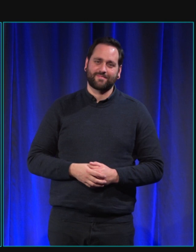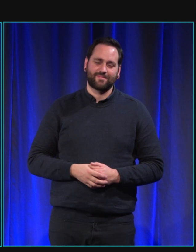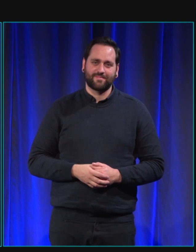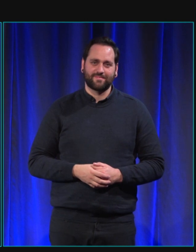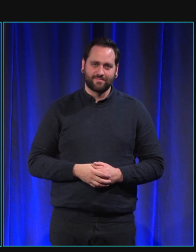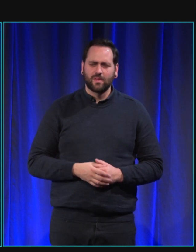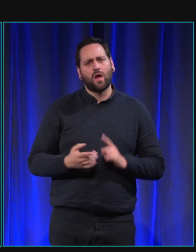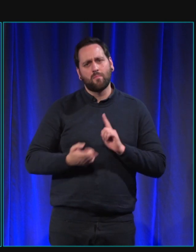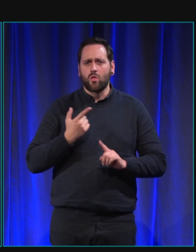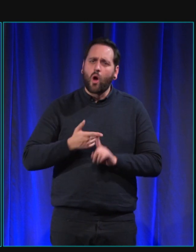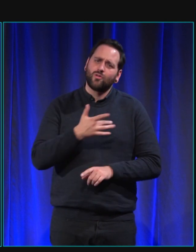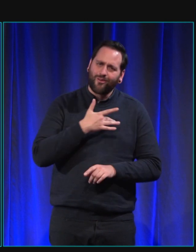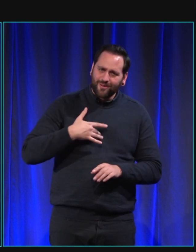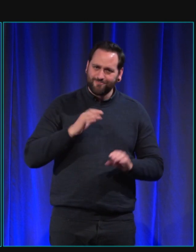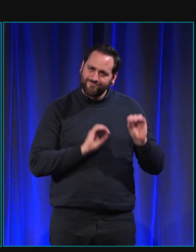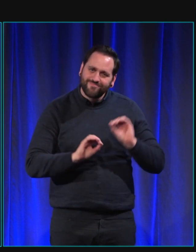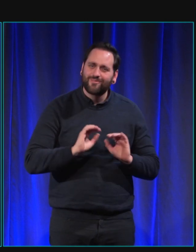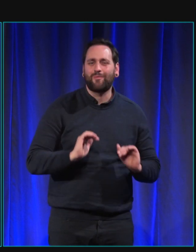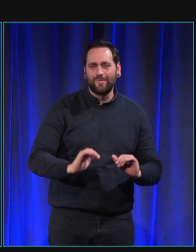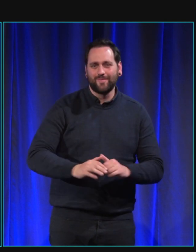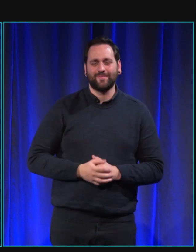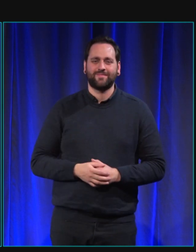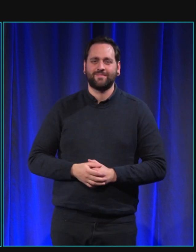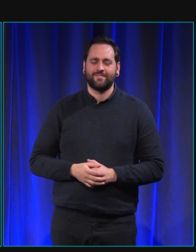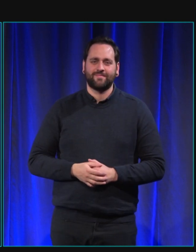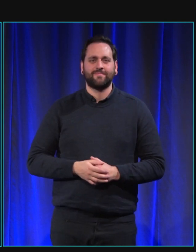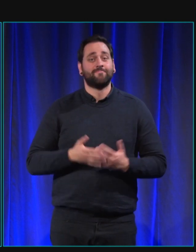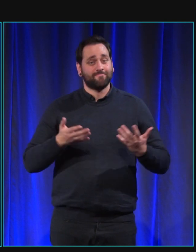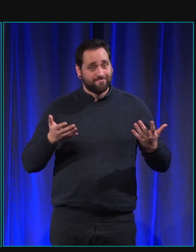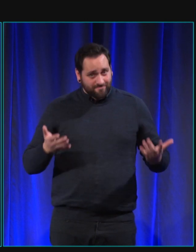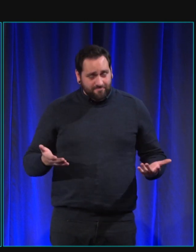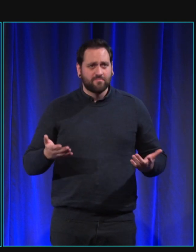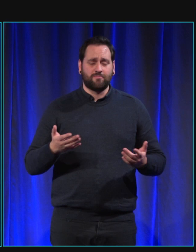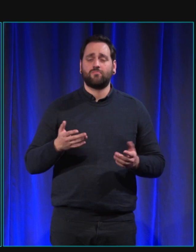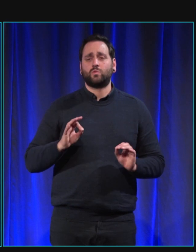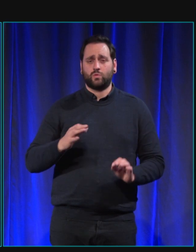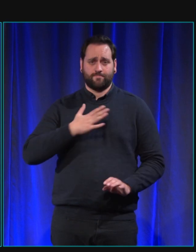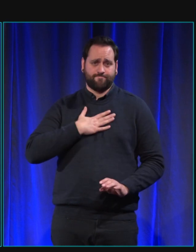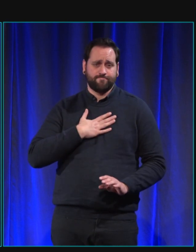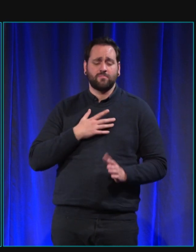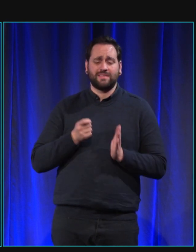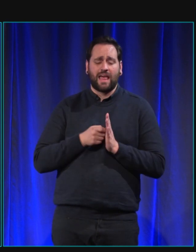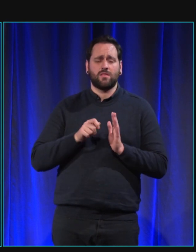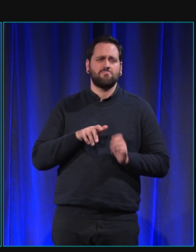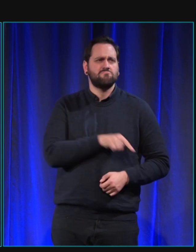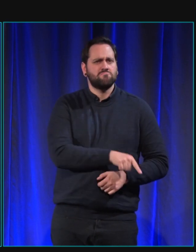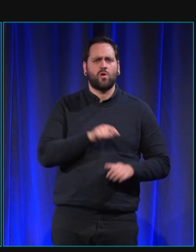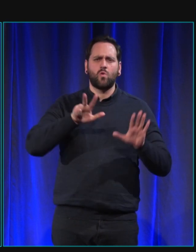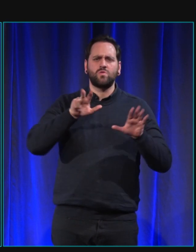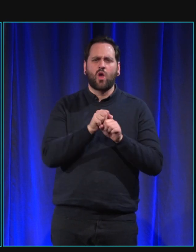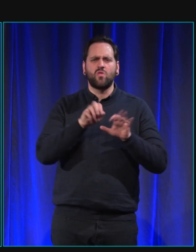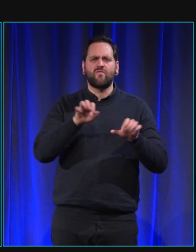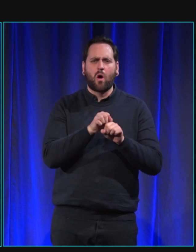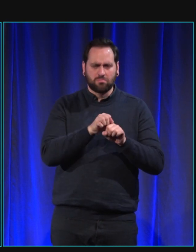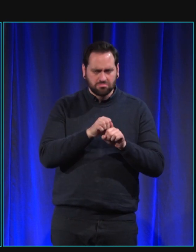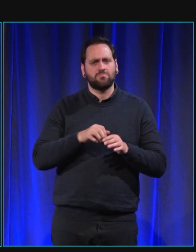soin quand même de leur santé. Et puis, donc, vers 8-9 ans, moment où on fait le bilan gériatrique, on nous